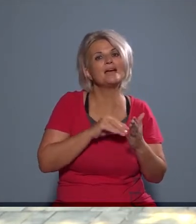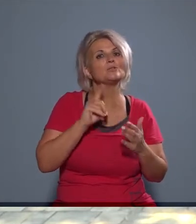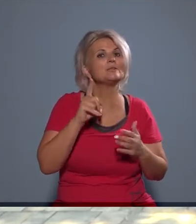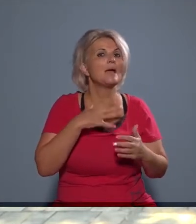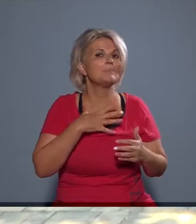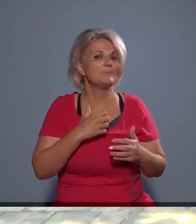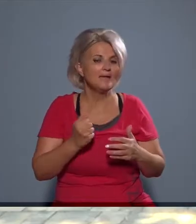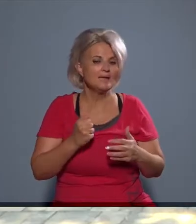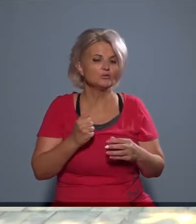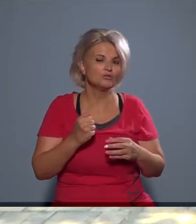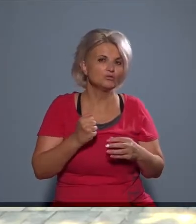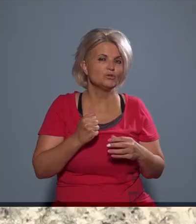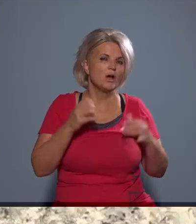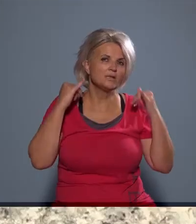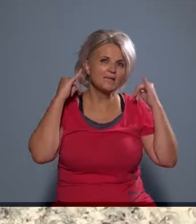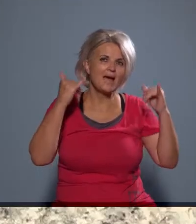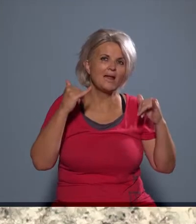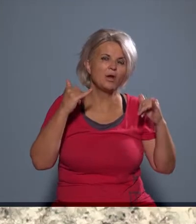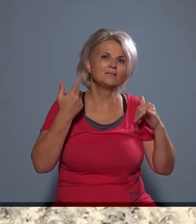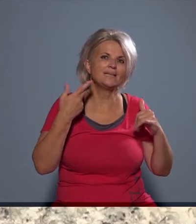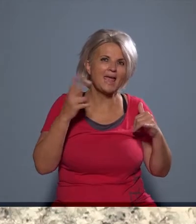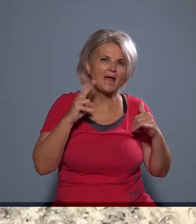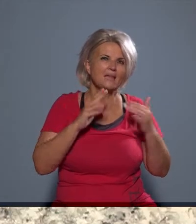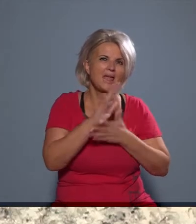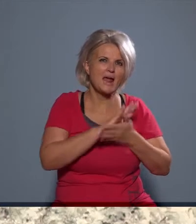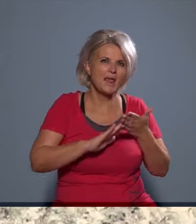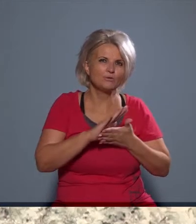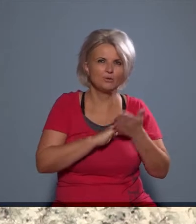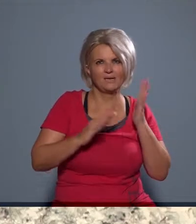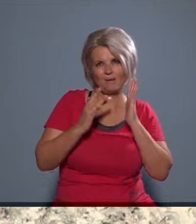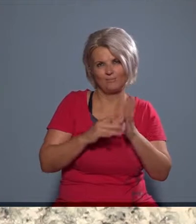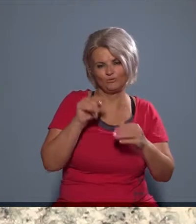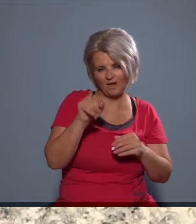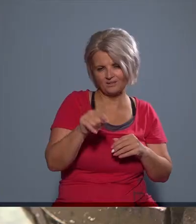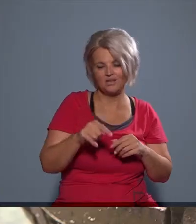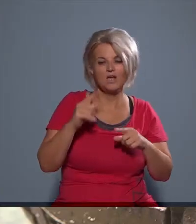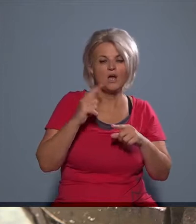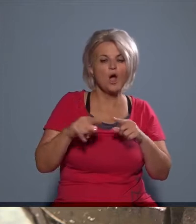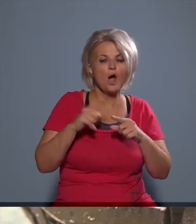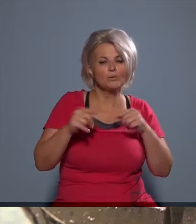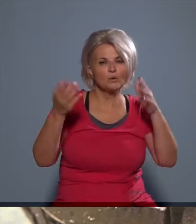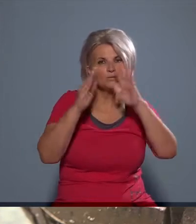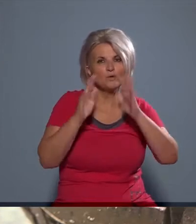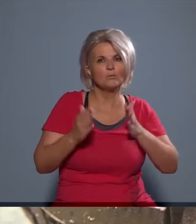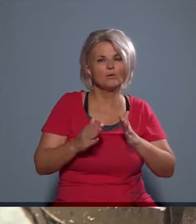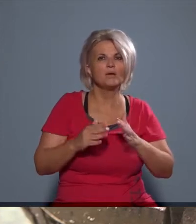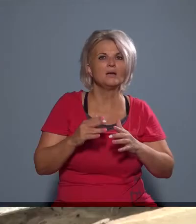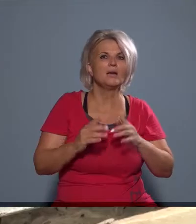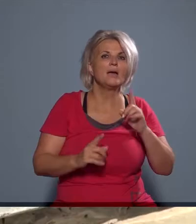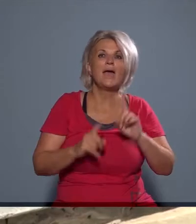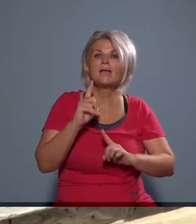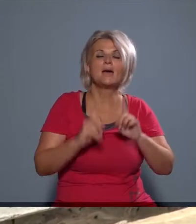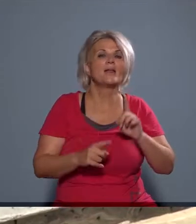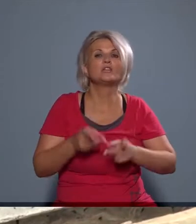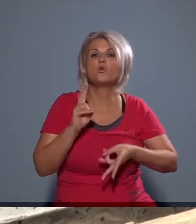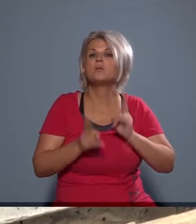hogy az mintázott, viszont mégis hordozza az állat jellegzetes vonásait. Az aprókis figurális szobrok készülési